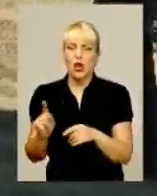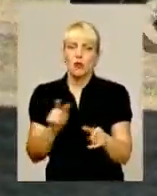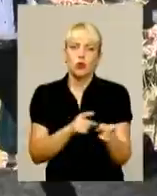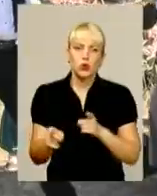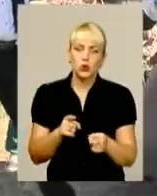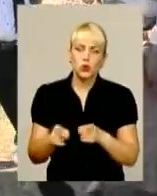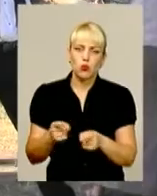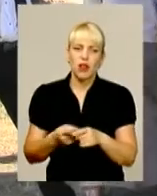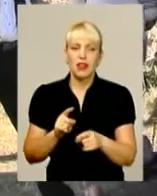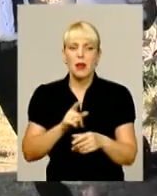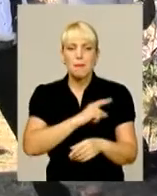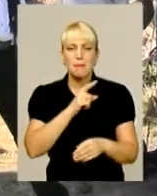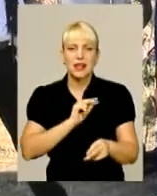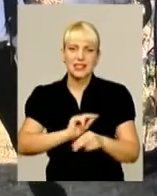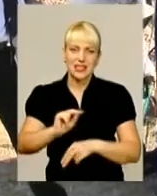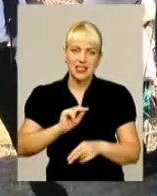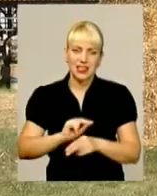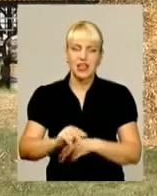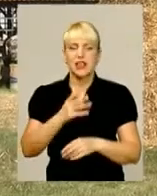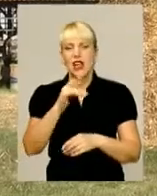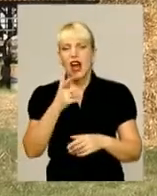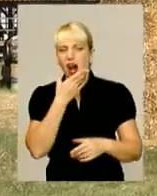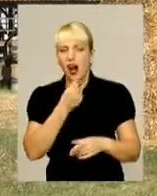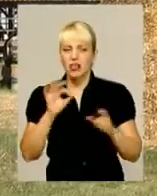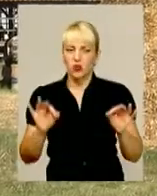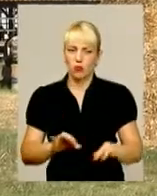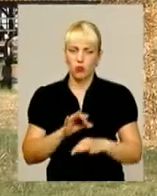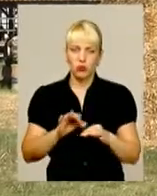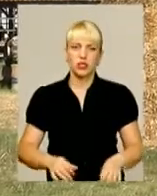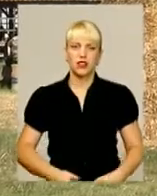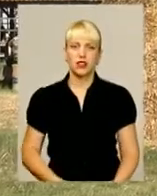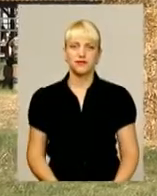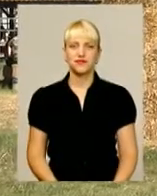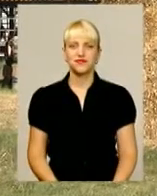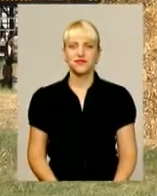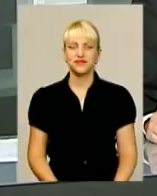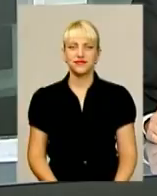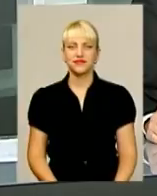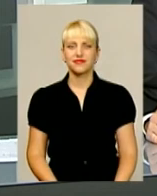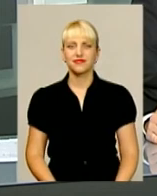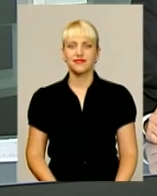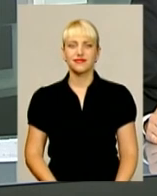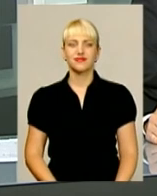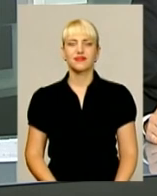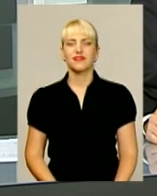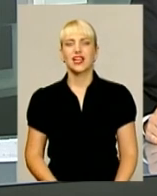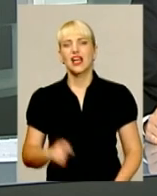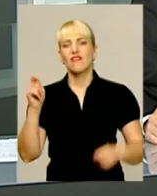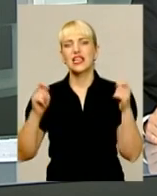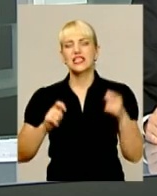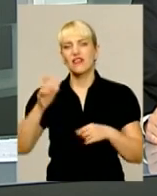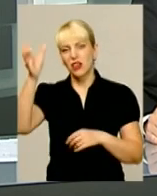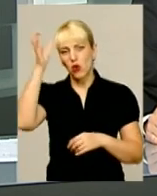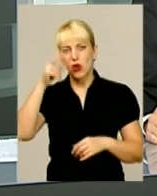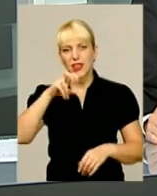-класів і ще більше гарної музики. Надія Куриляк, Іван Мовчан для інформаційного випуску. Фестиваль науки